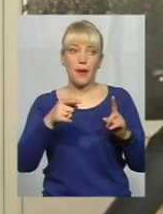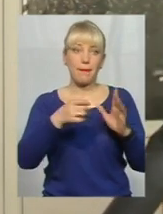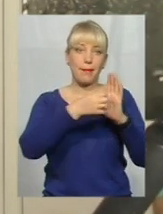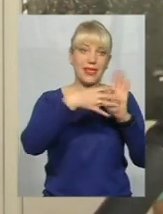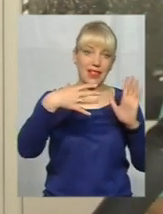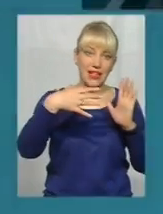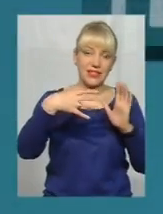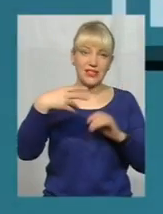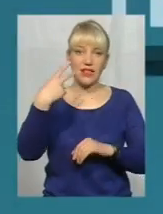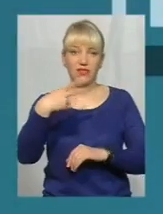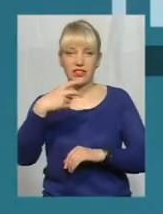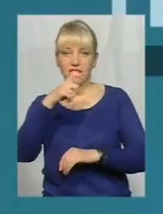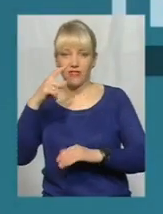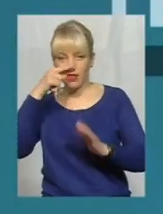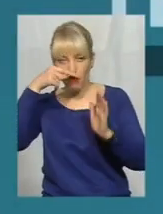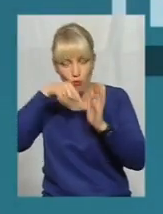проникнути.